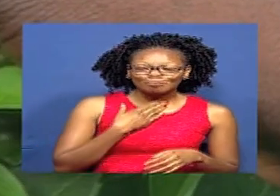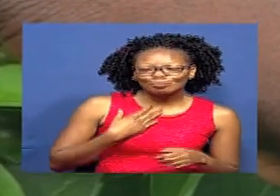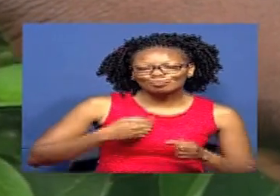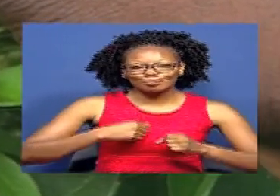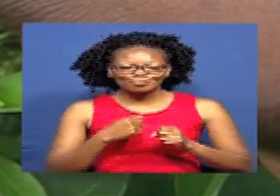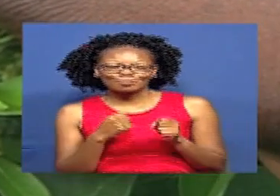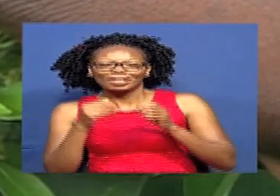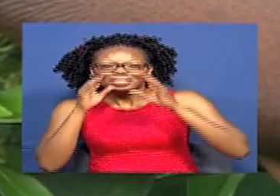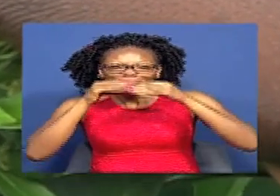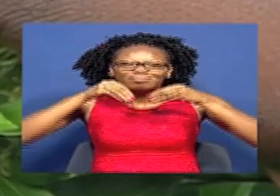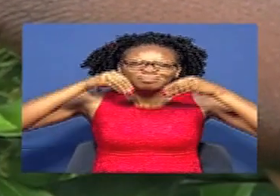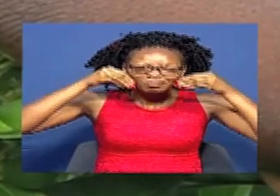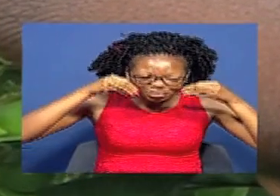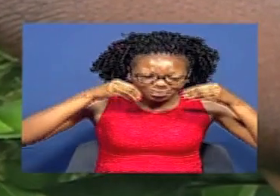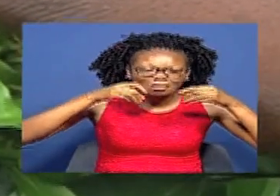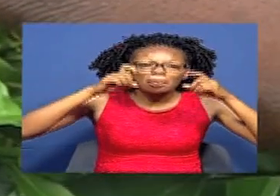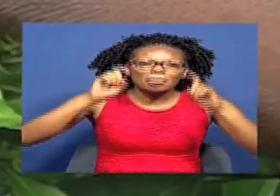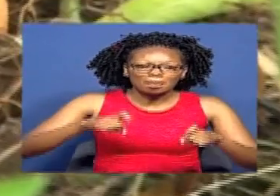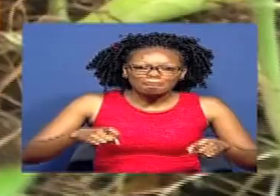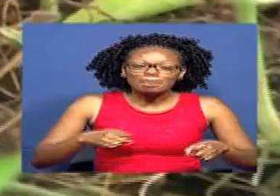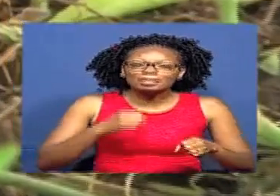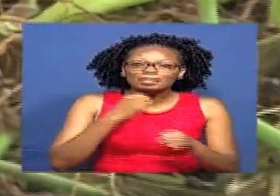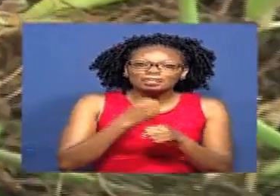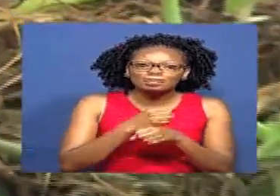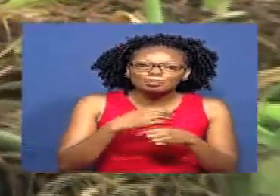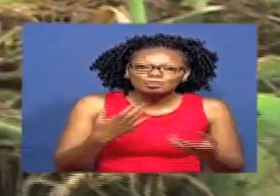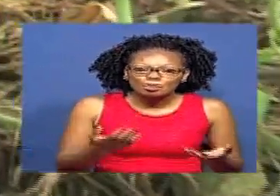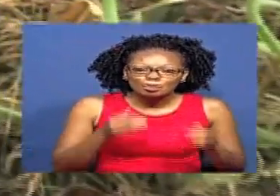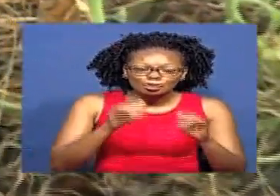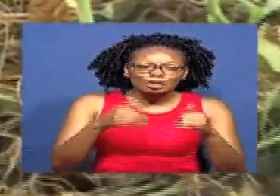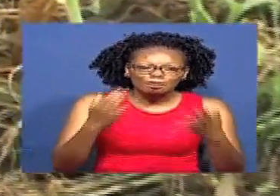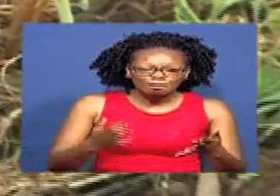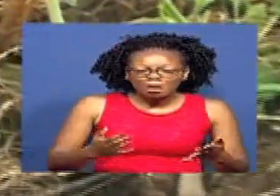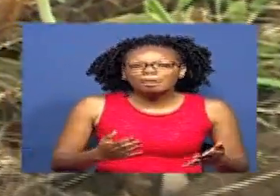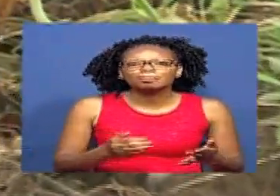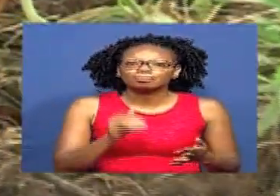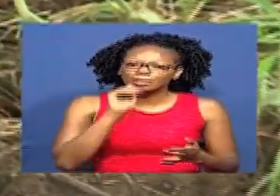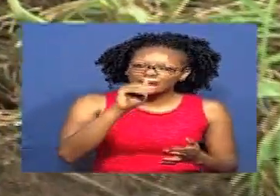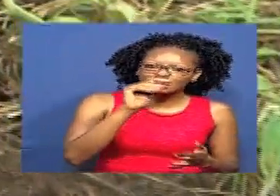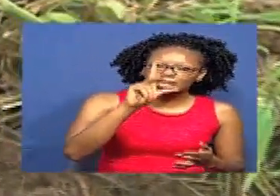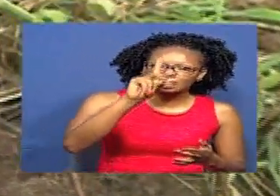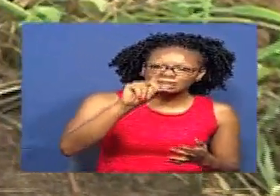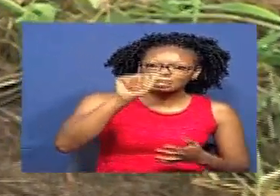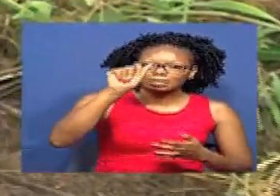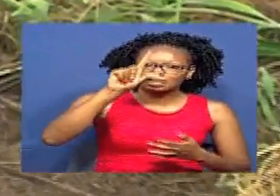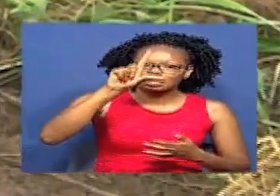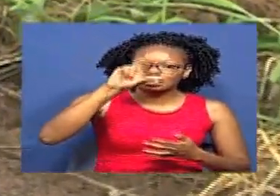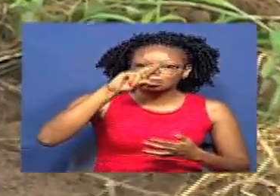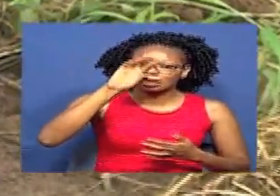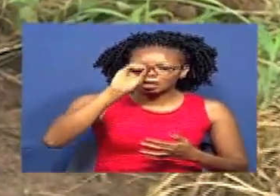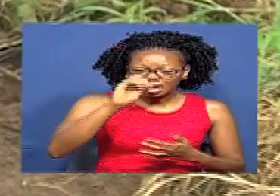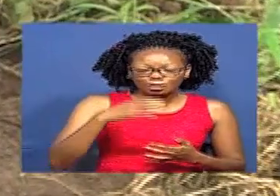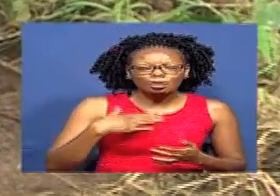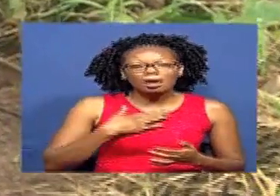furaha iwe thahiri Badu wakulima wanahimizo kwa kari Kwani waho ndiyo wanaweza kutatua Shida